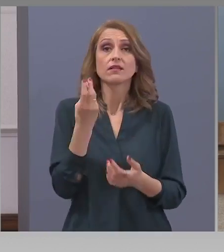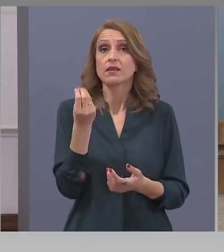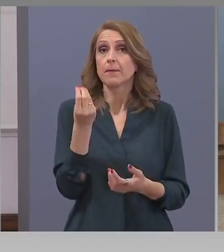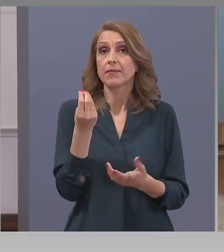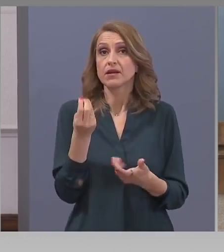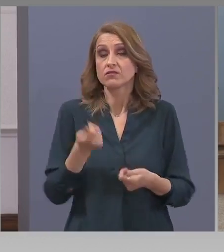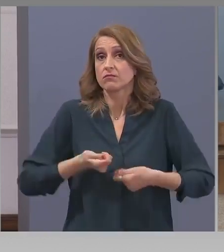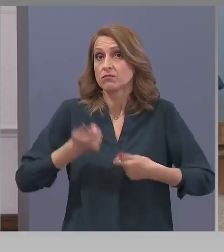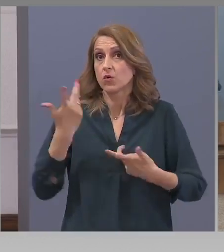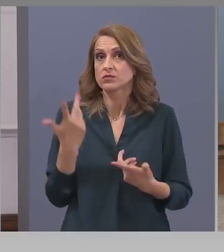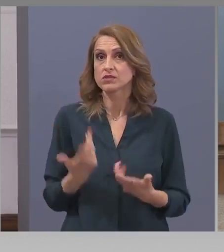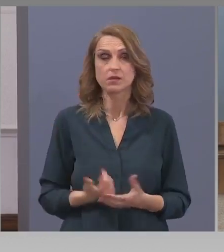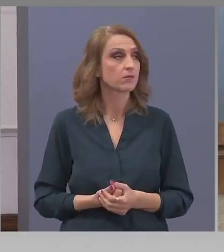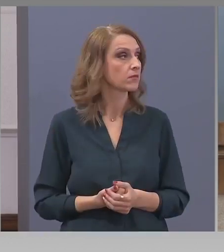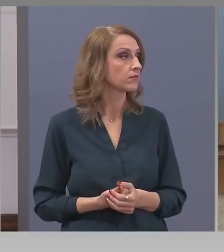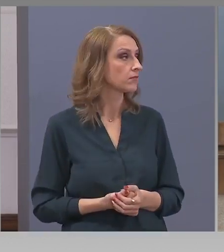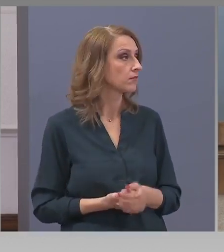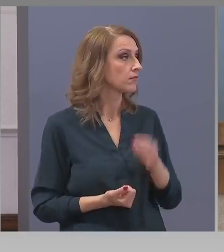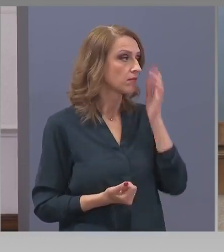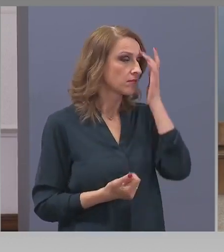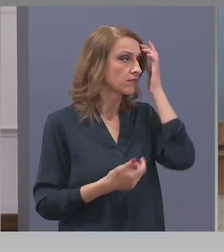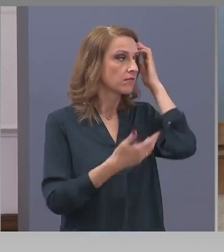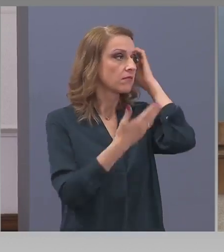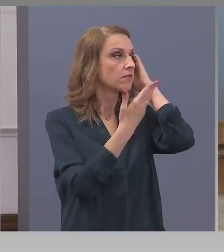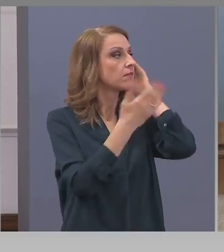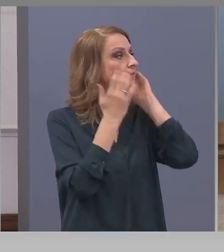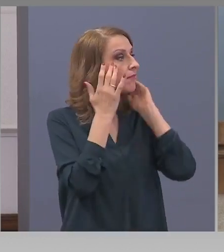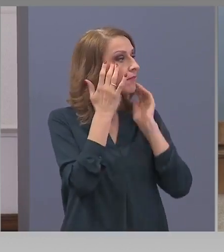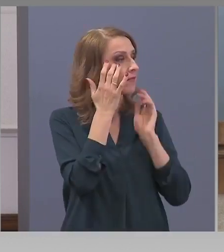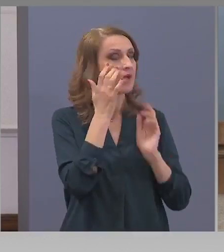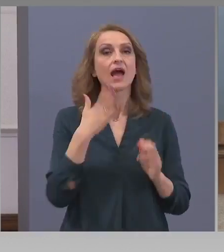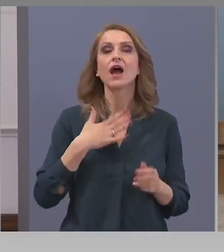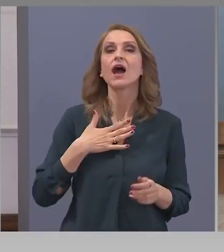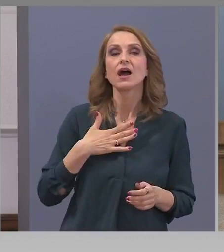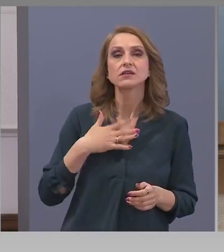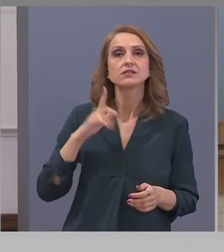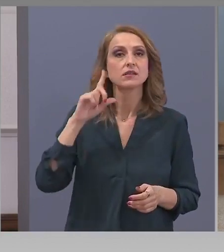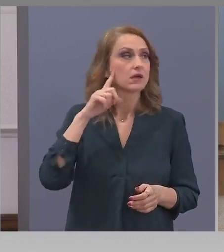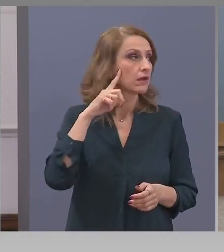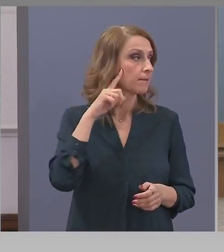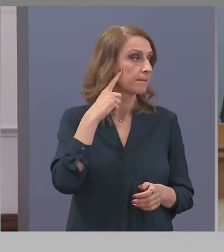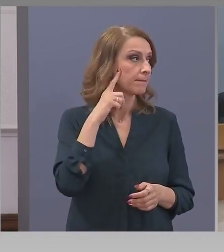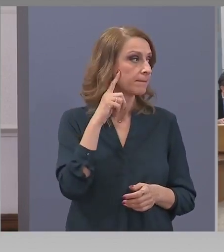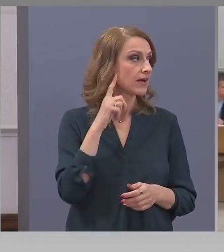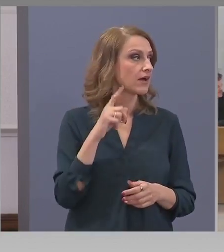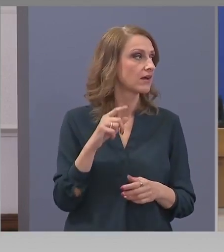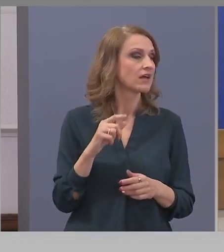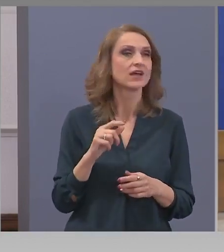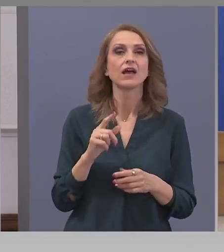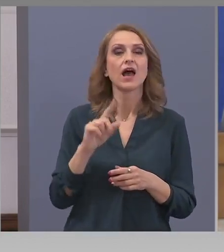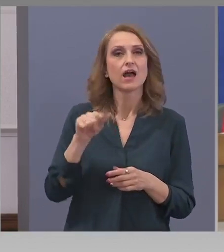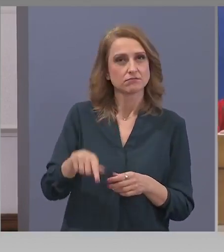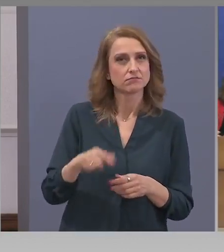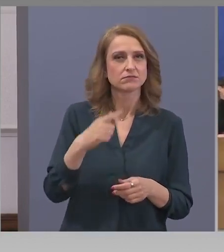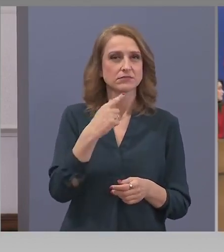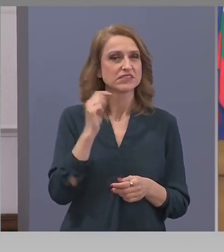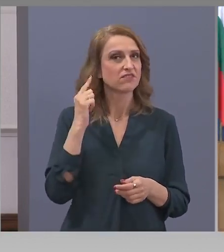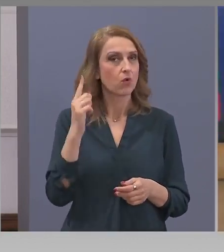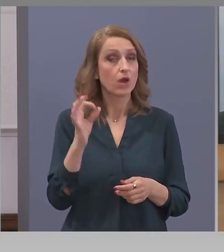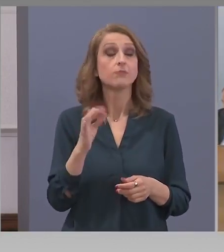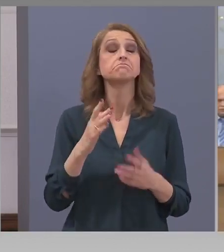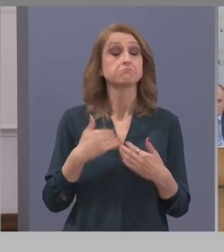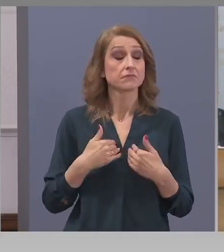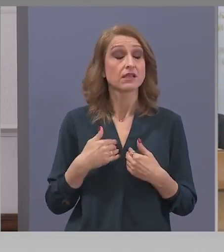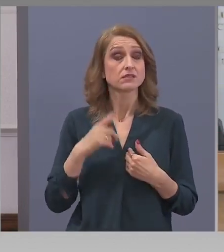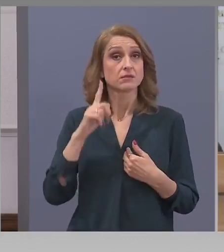Или... Професор Абка Ергирова ще отговоря. Натиснете. Извинайте. Мисля,